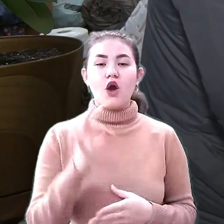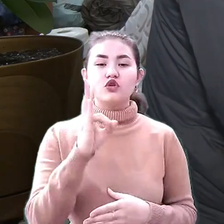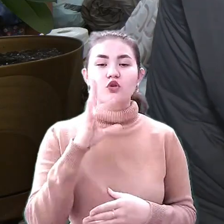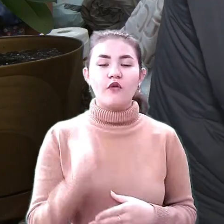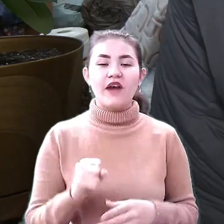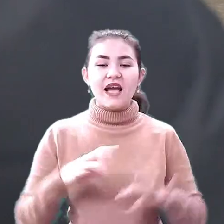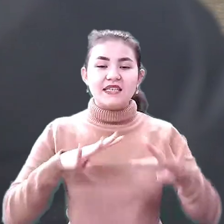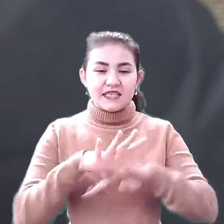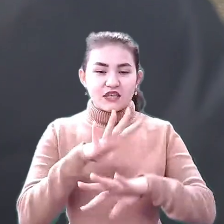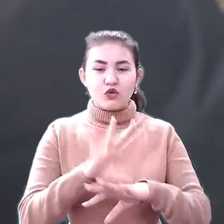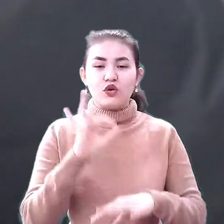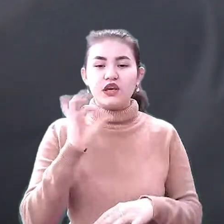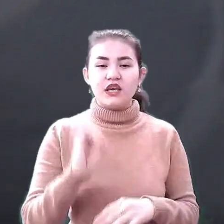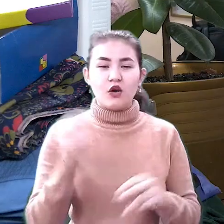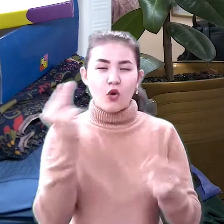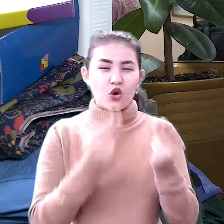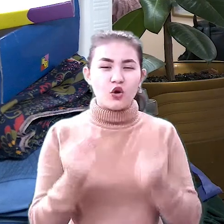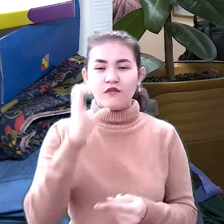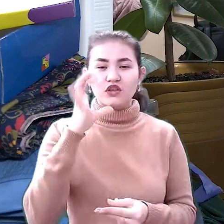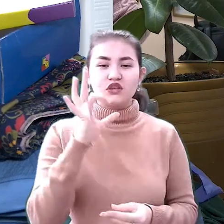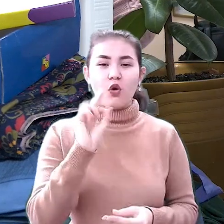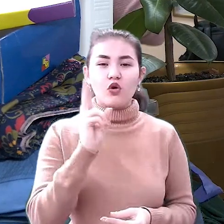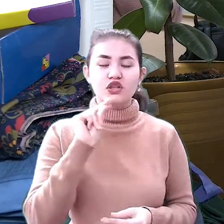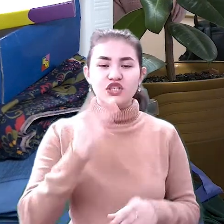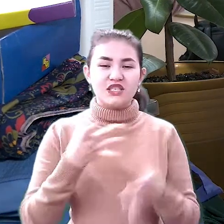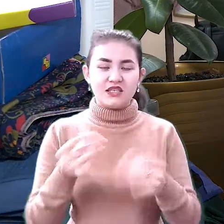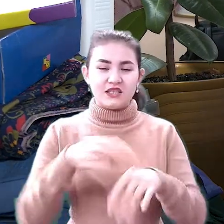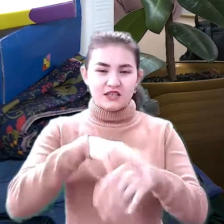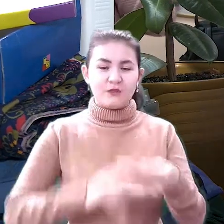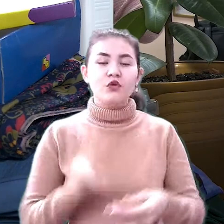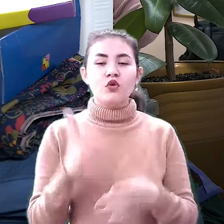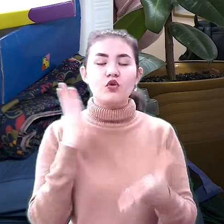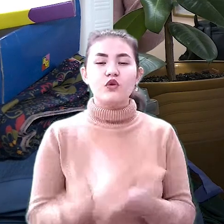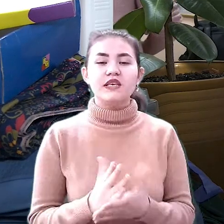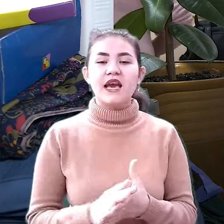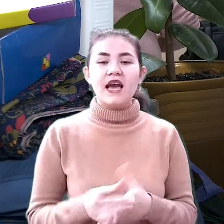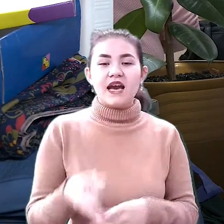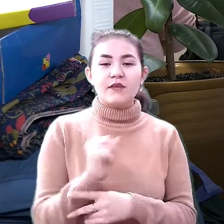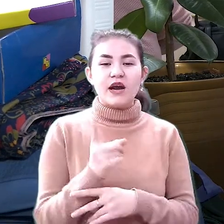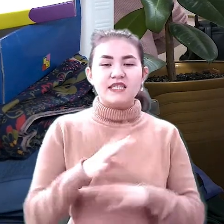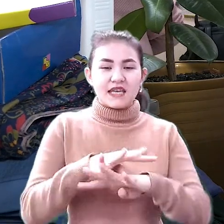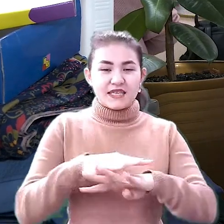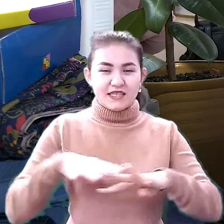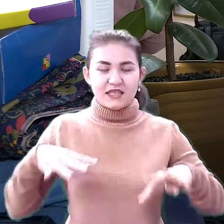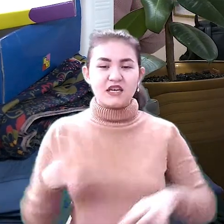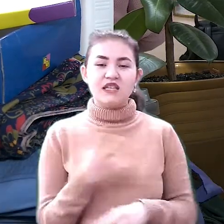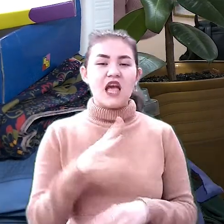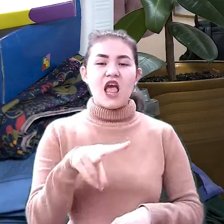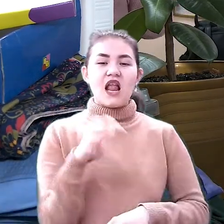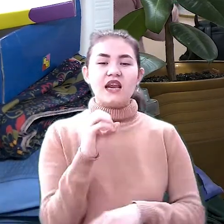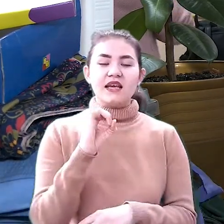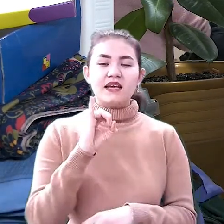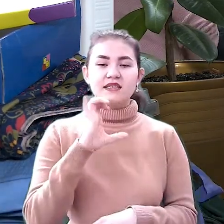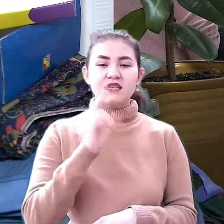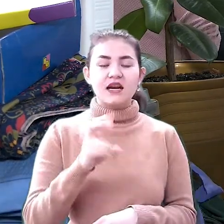кольорового скотчу, говорить Любов Здоровенко. В кого є рибацькі сітки, тільки не ліска, а